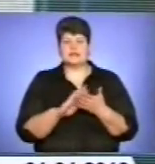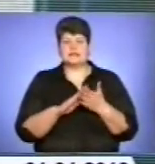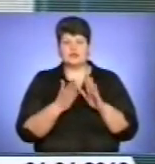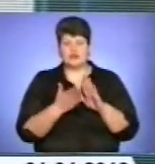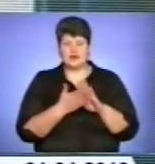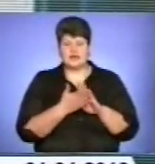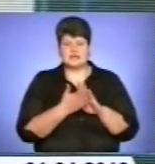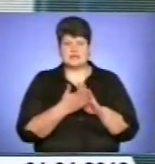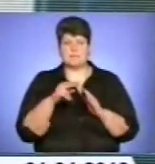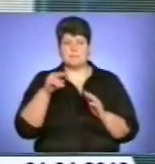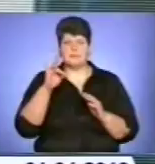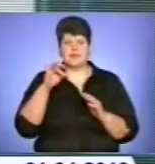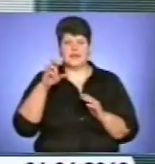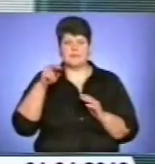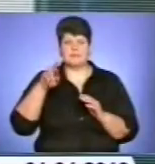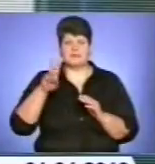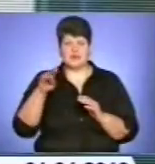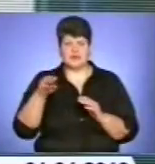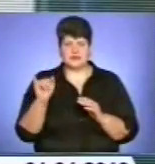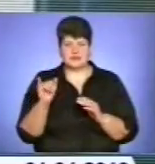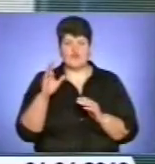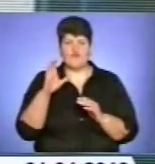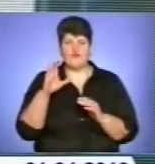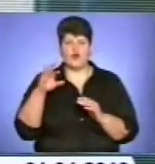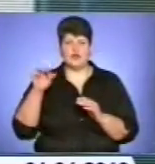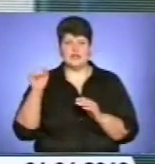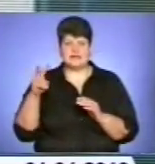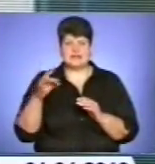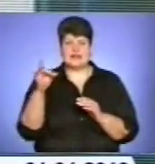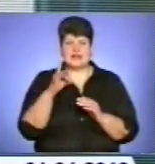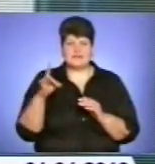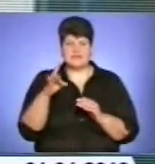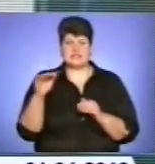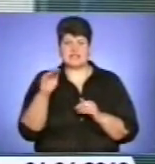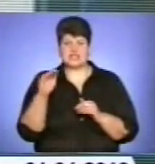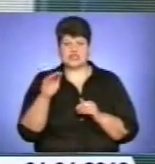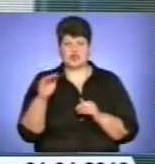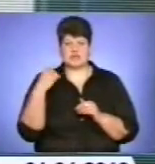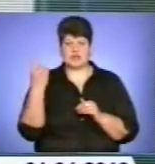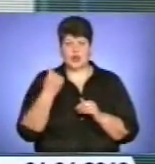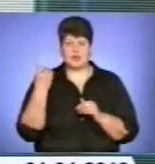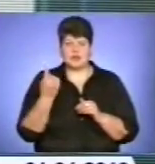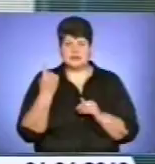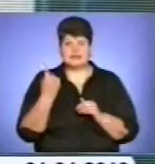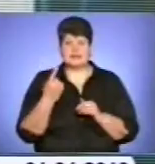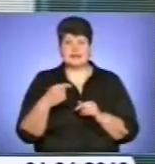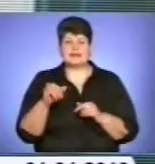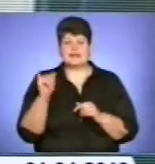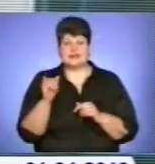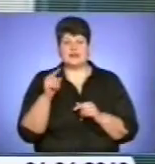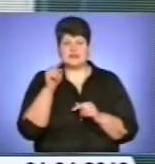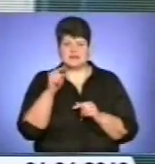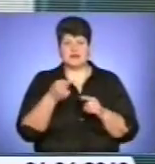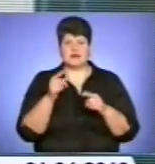її притоку в межах Волинської, Рівненської, Житомирської областей. І на вказаній